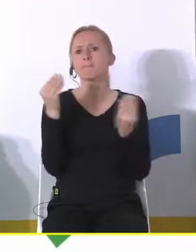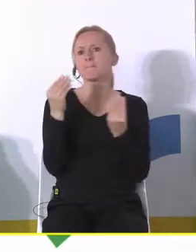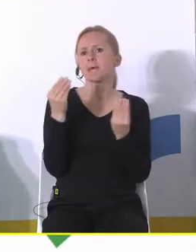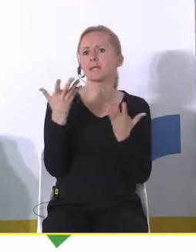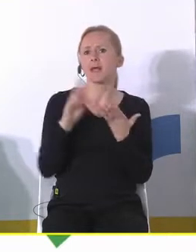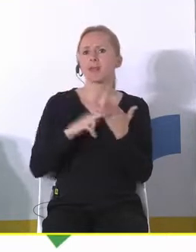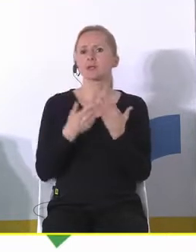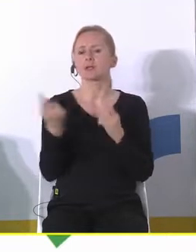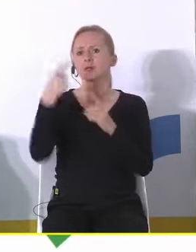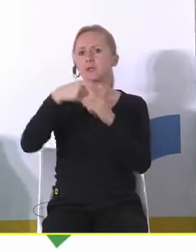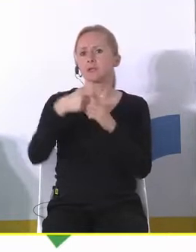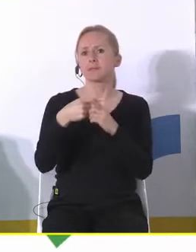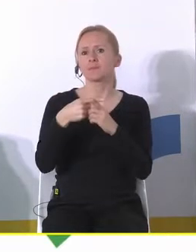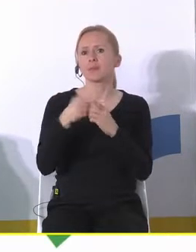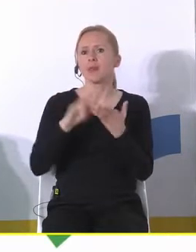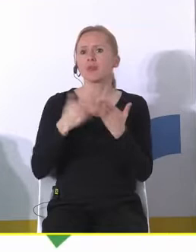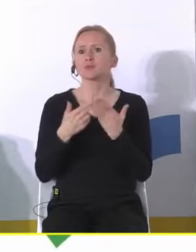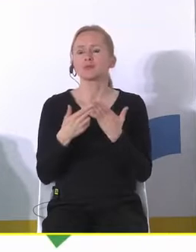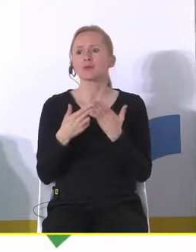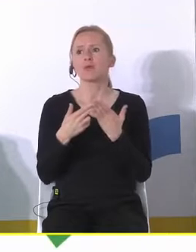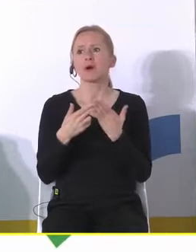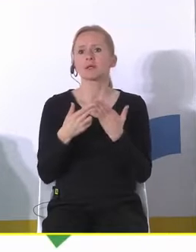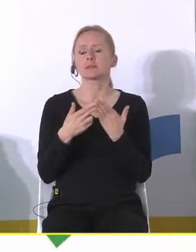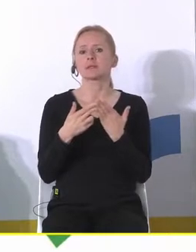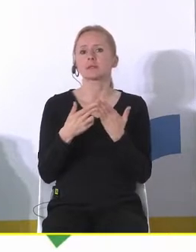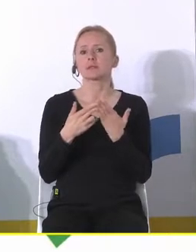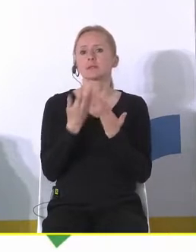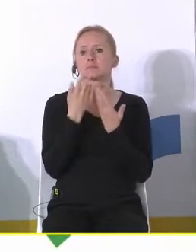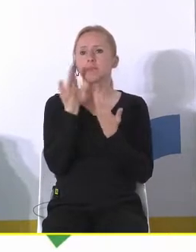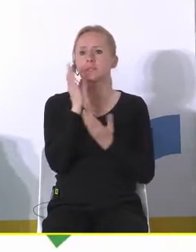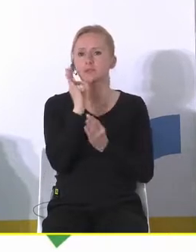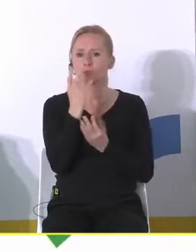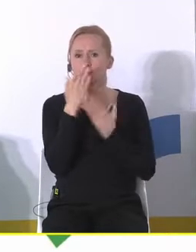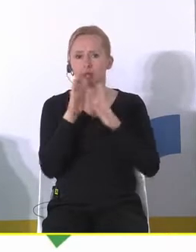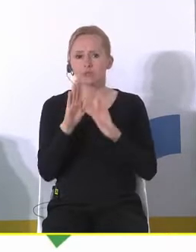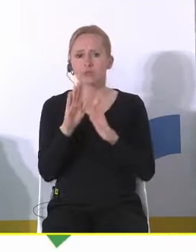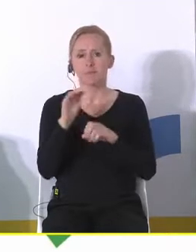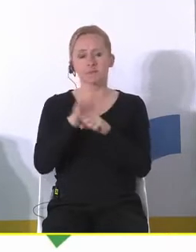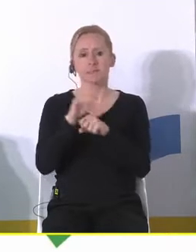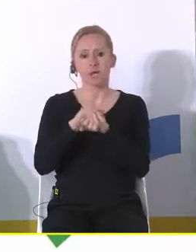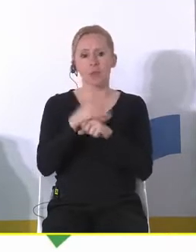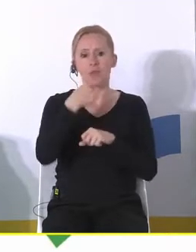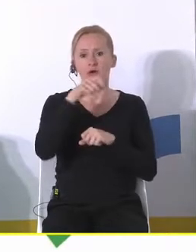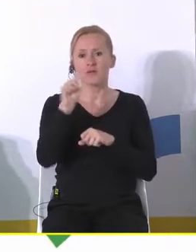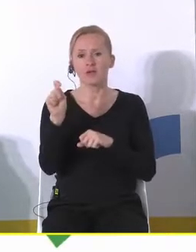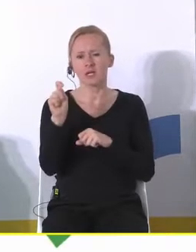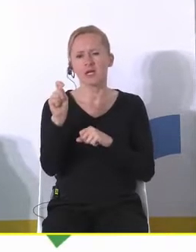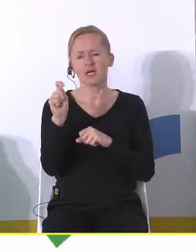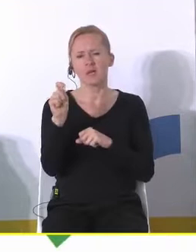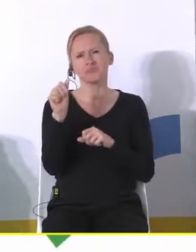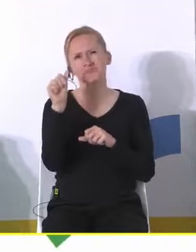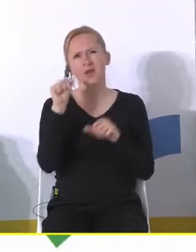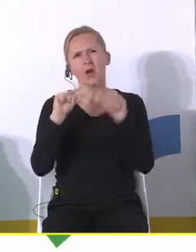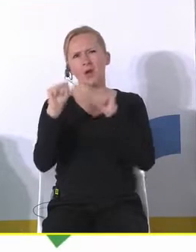ja tutaj dodam taką jedną dygresję właśnie właściwie idealnie to obrazującą mam znajomego który wyjechał jakiś nie